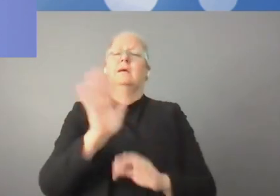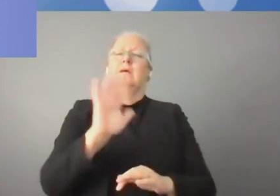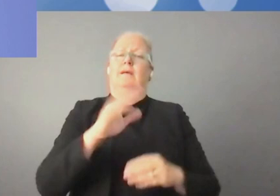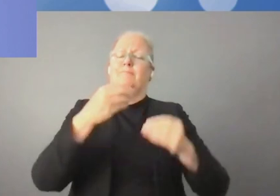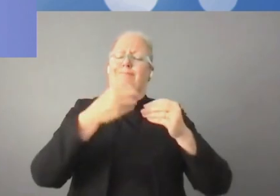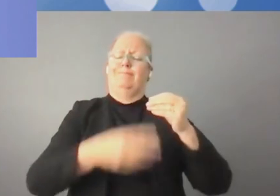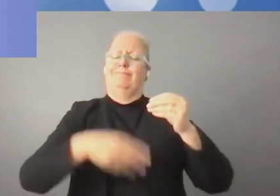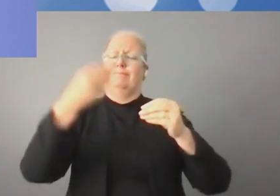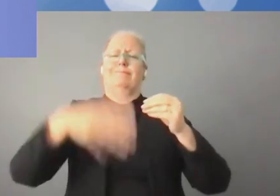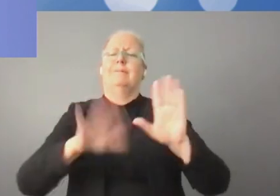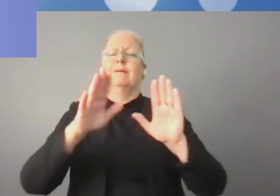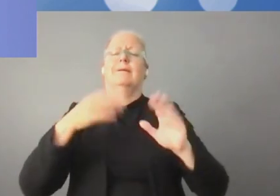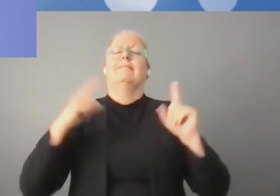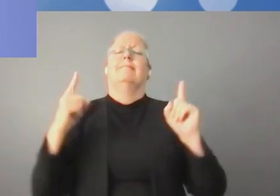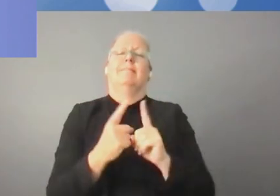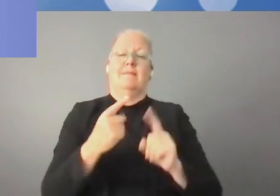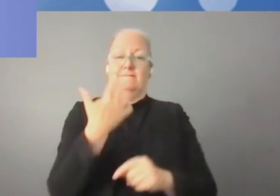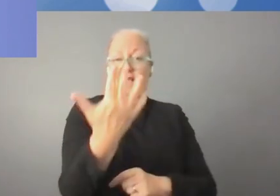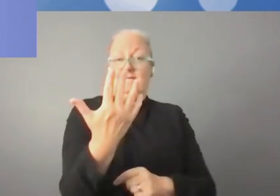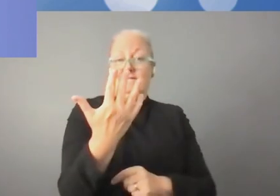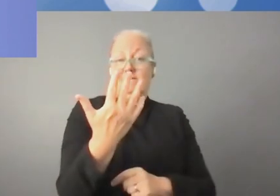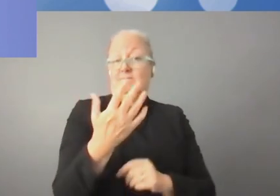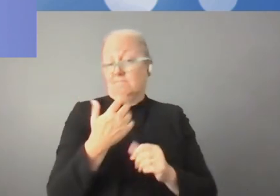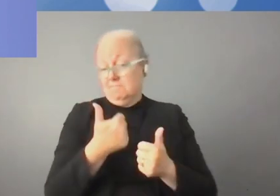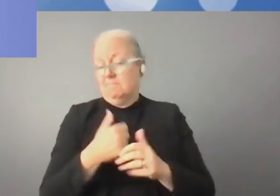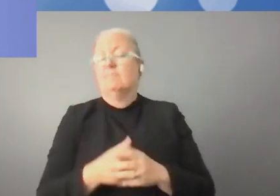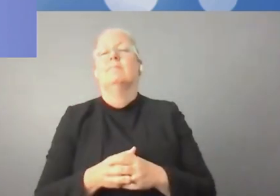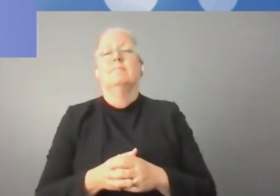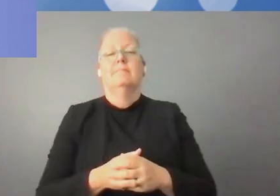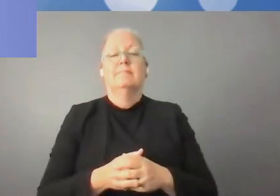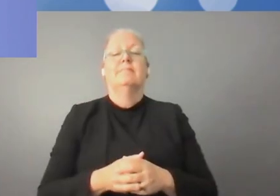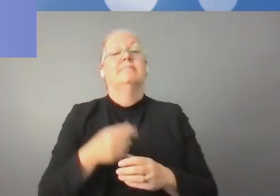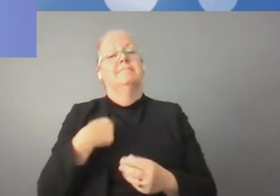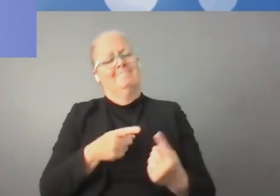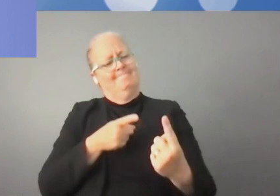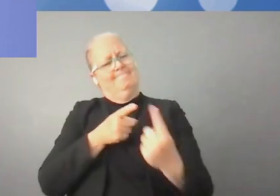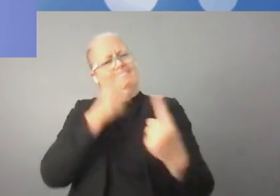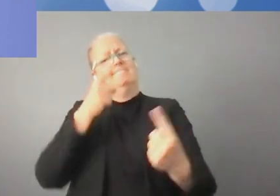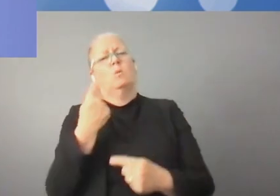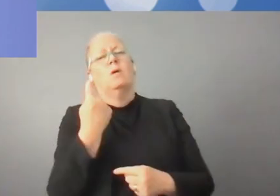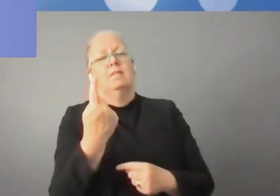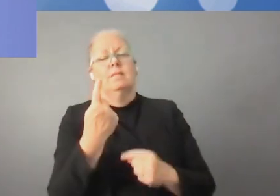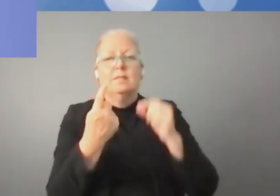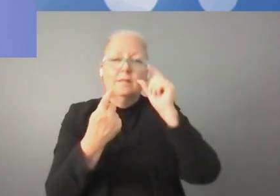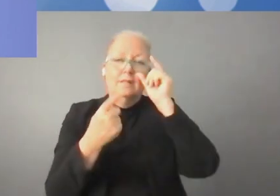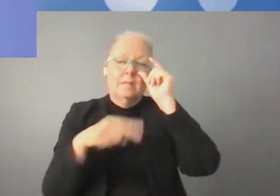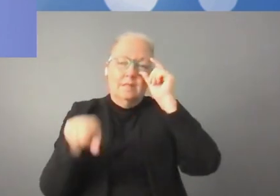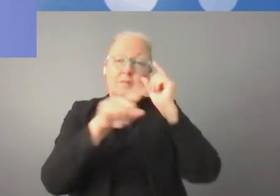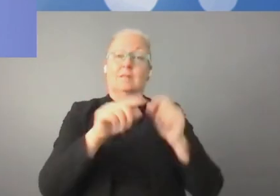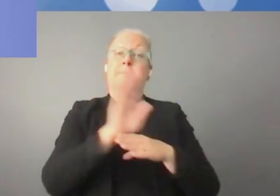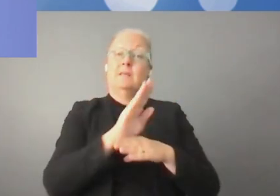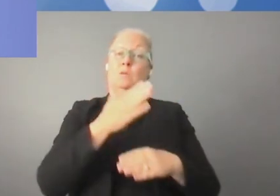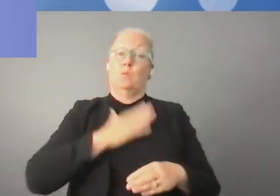Évidemment, nous avons un grand document en l'Éthonie qui concerne le développement de notre technologie numérique.